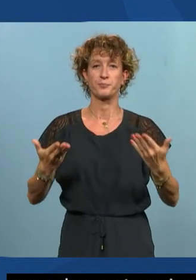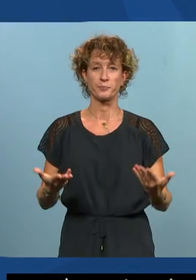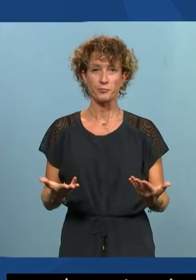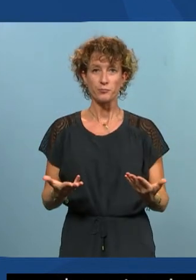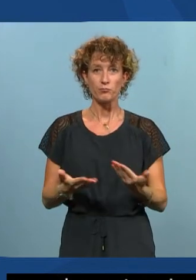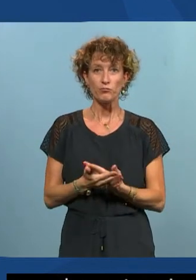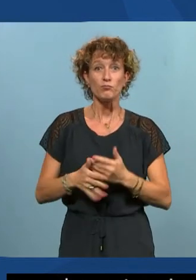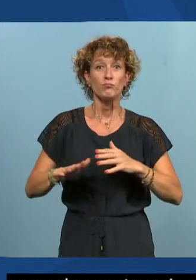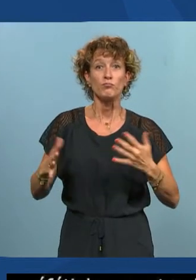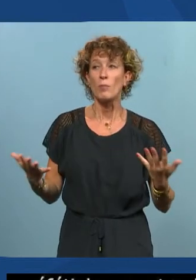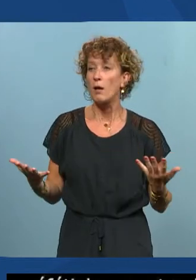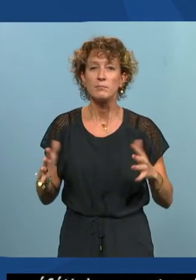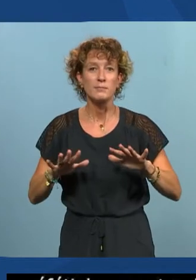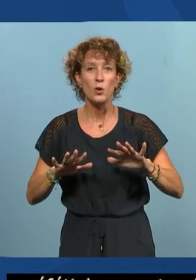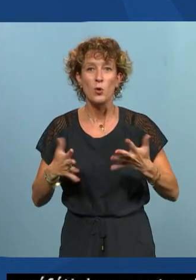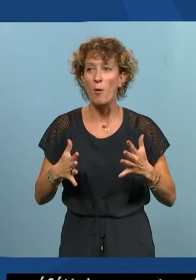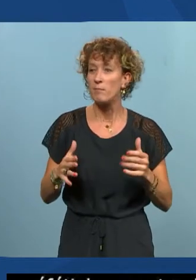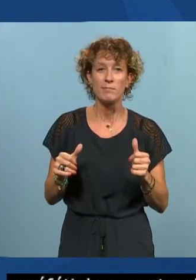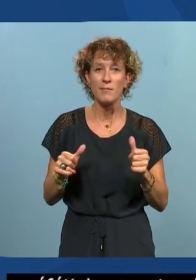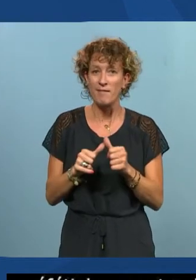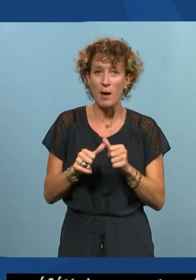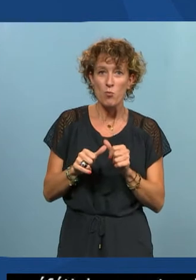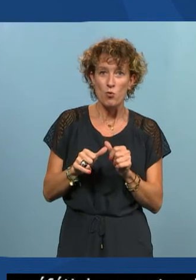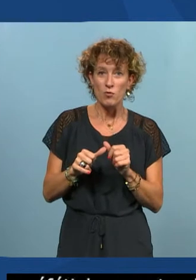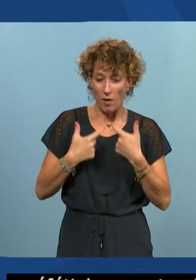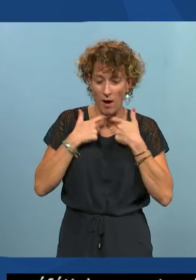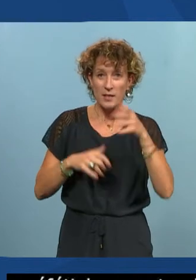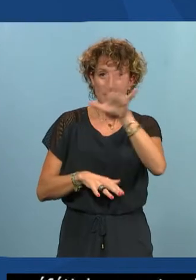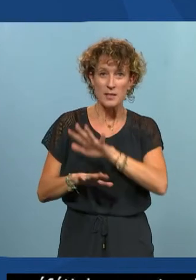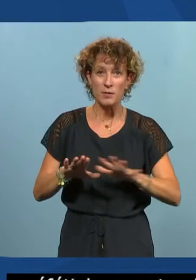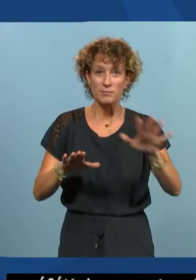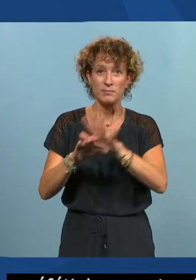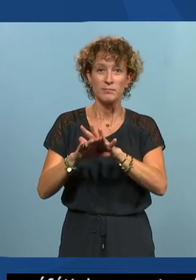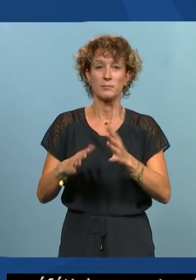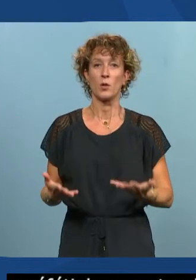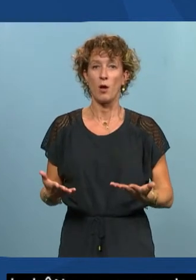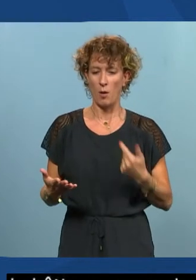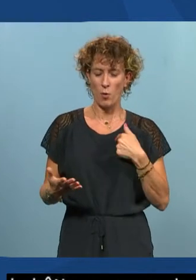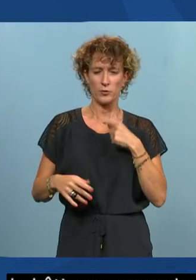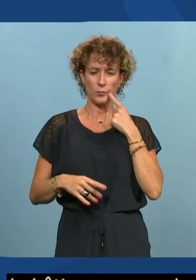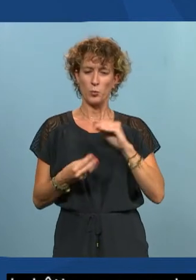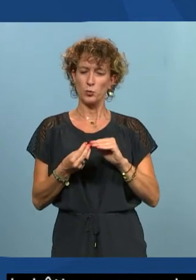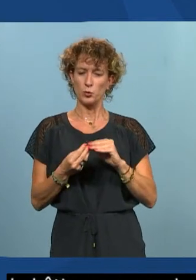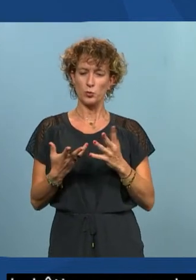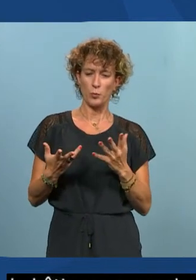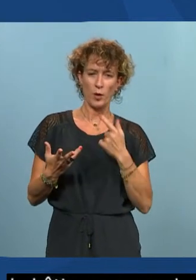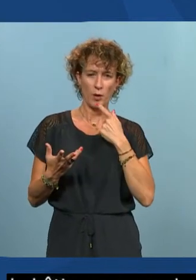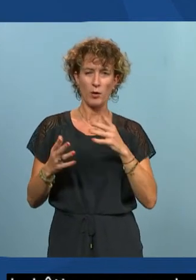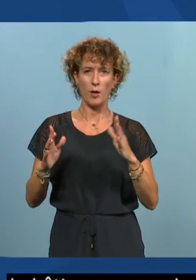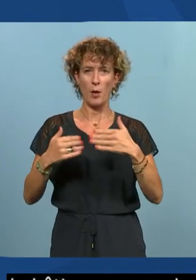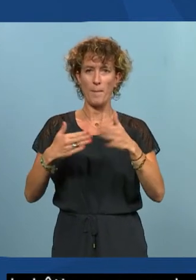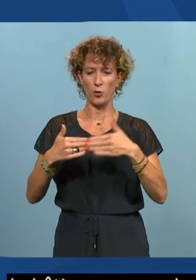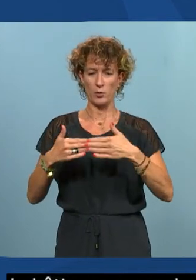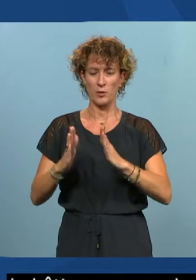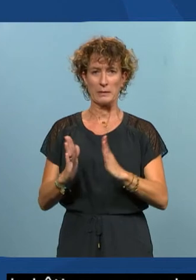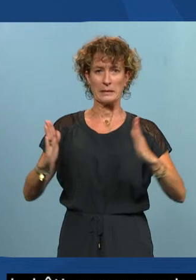De quelle façon ? Comment on va s'y prendre pour le rendre accessible ? Est-ce qu'on va se dire je vais me poser la question de ma largeur de mes portes ? Est-ce